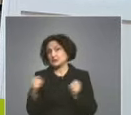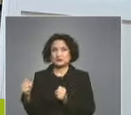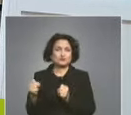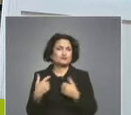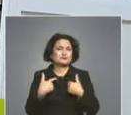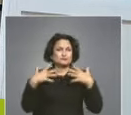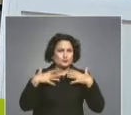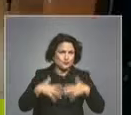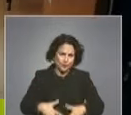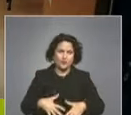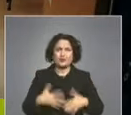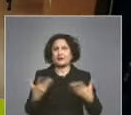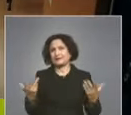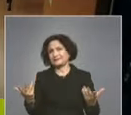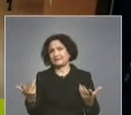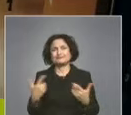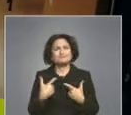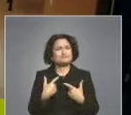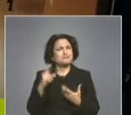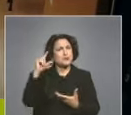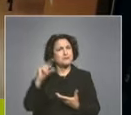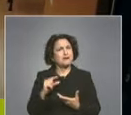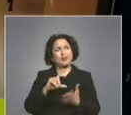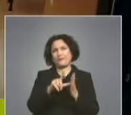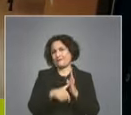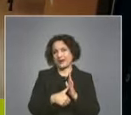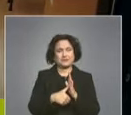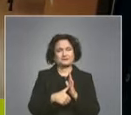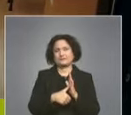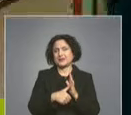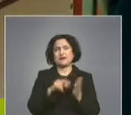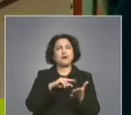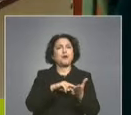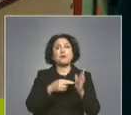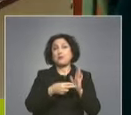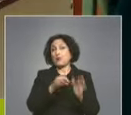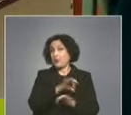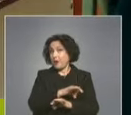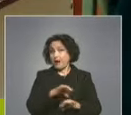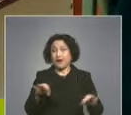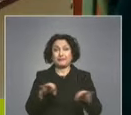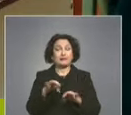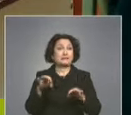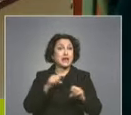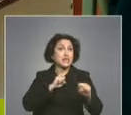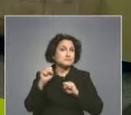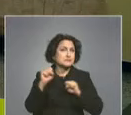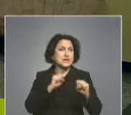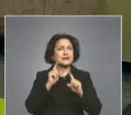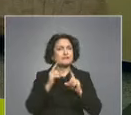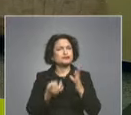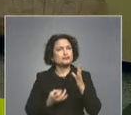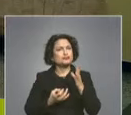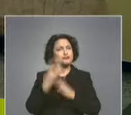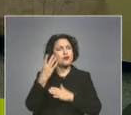изморен съм и имам много по-малко време. Проектът на гимназията предвижда проблемът да се реши с нова пристройка